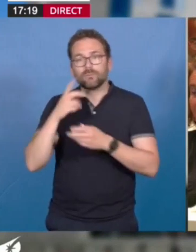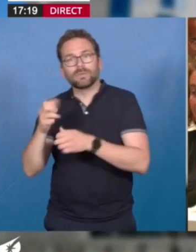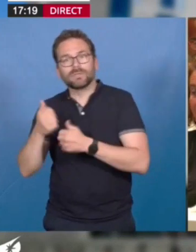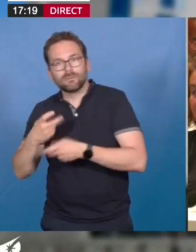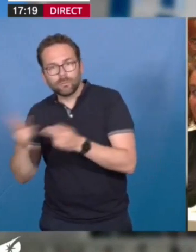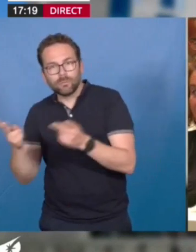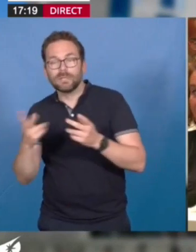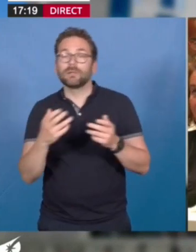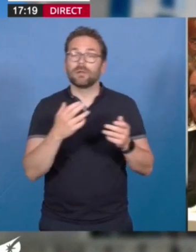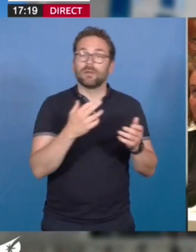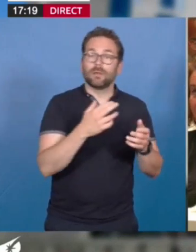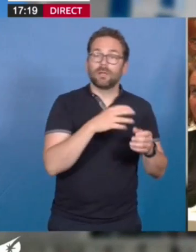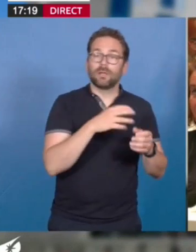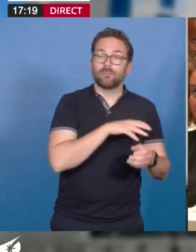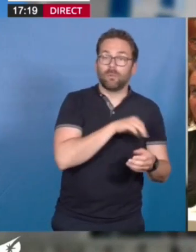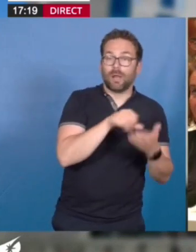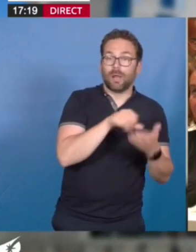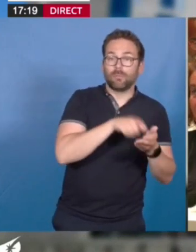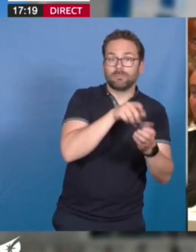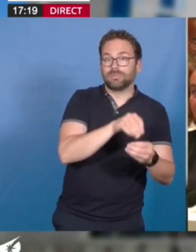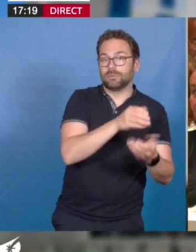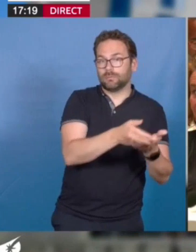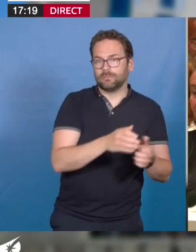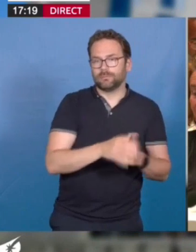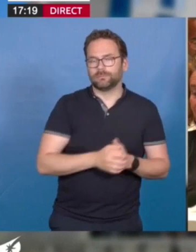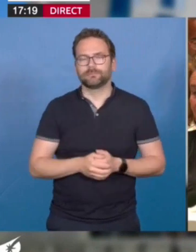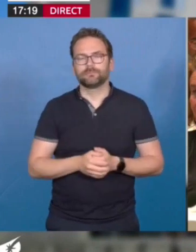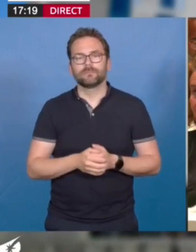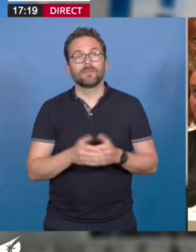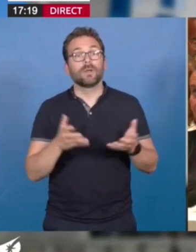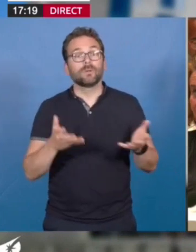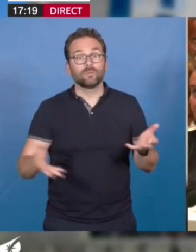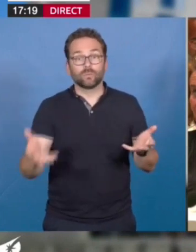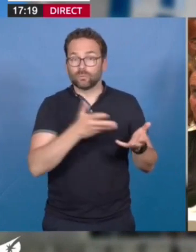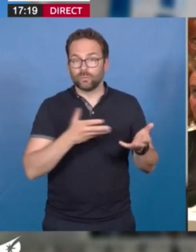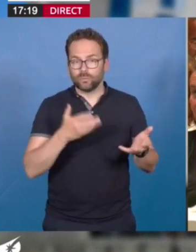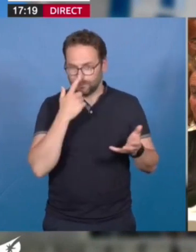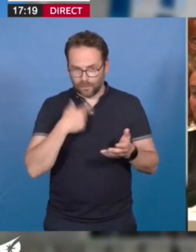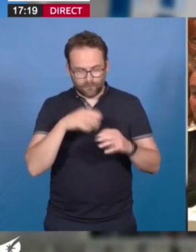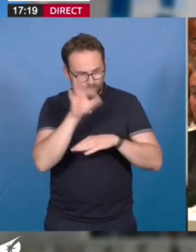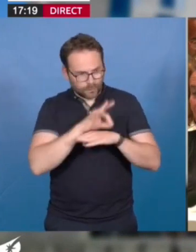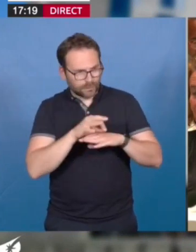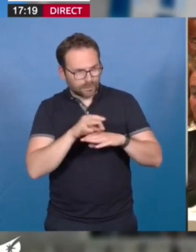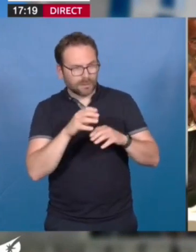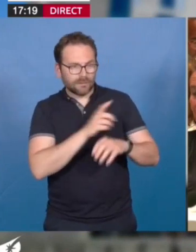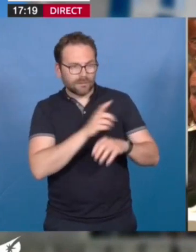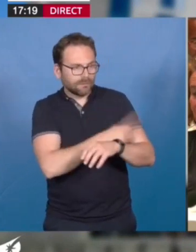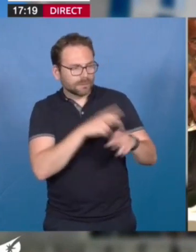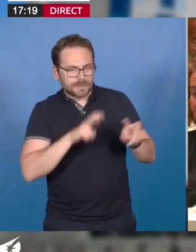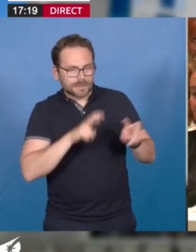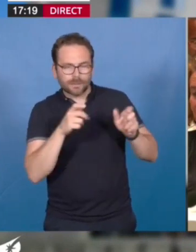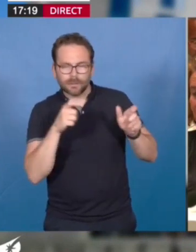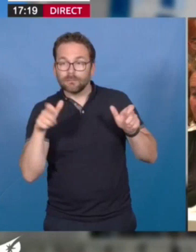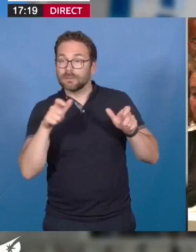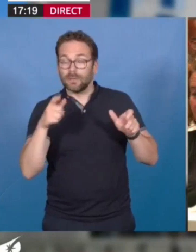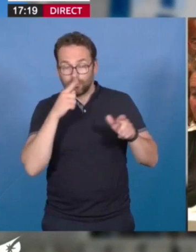qui doit nous permettre de mieux appréhender les débats sur nos fournitures d'énergie et, comme pour toutes les politiques publiques, d